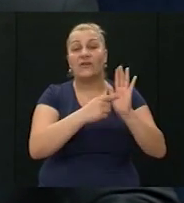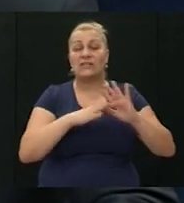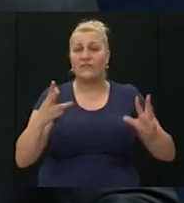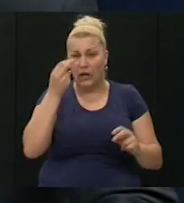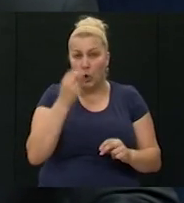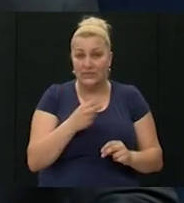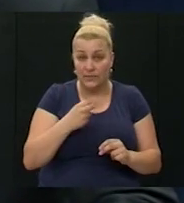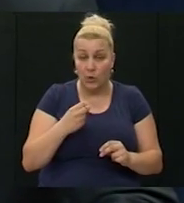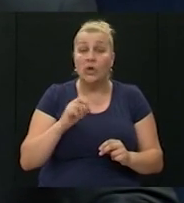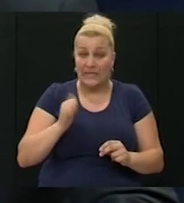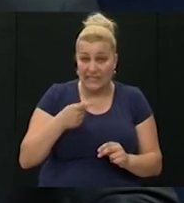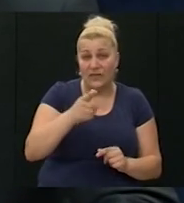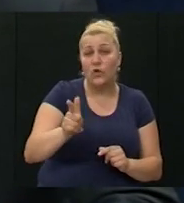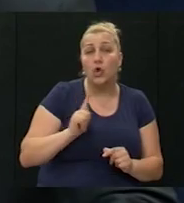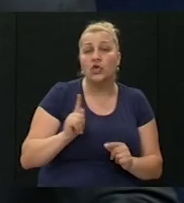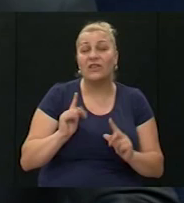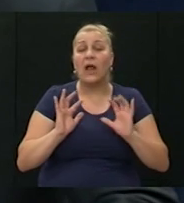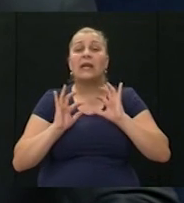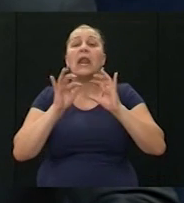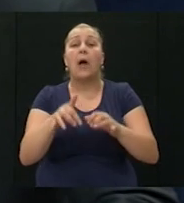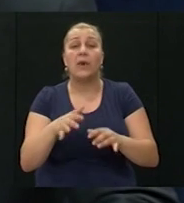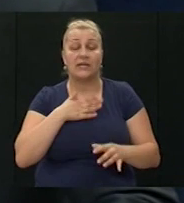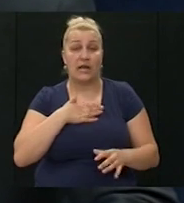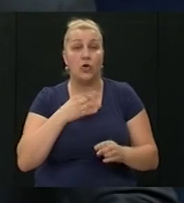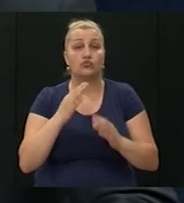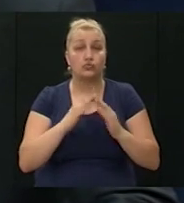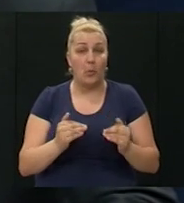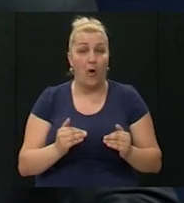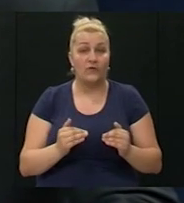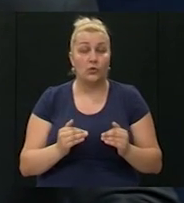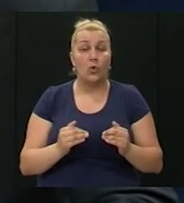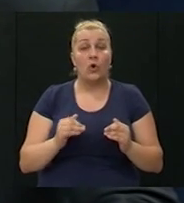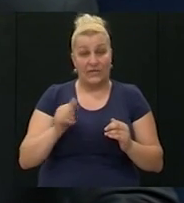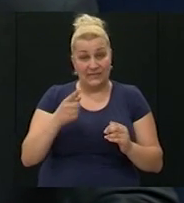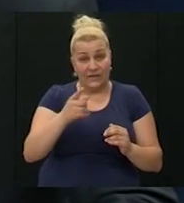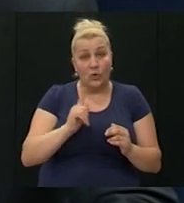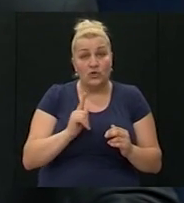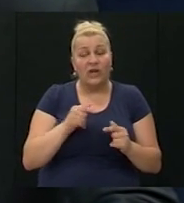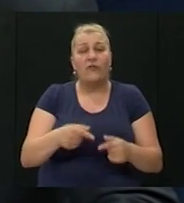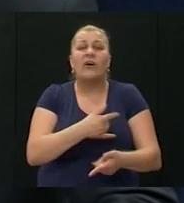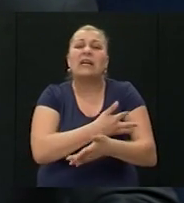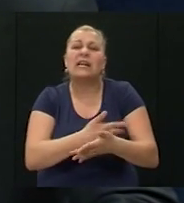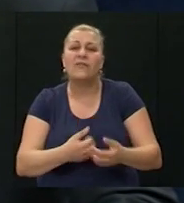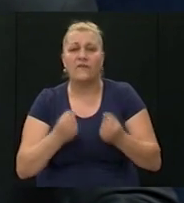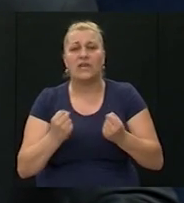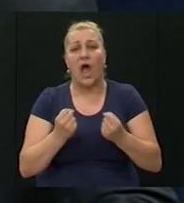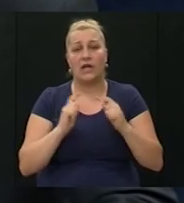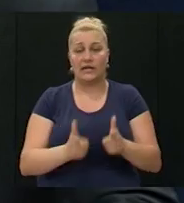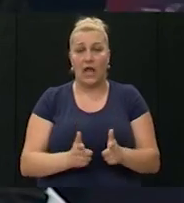očekivali agresiju JNA na našu domovinu? Jeste li možda, ako ste očekivali, da će nam biti ovako krvava i u ovakvom obijemu?